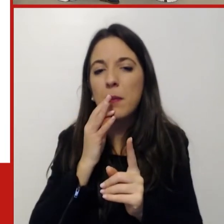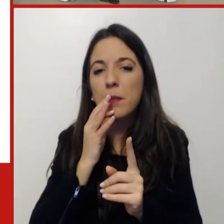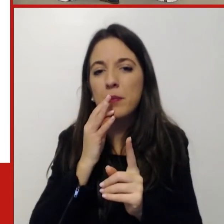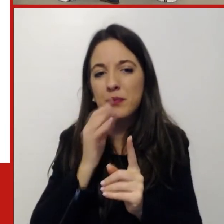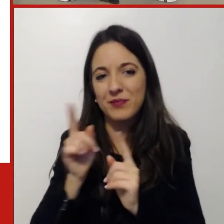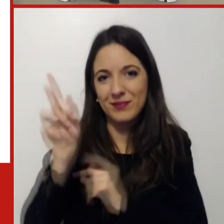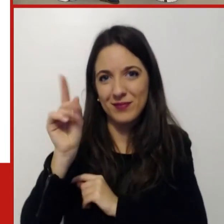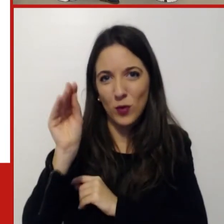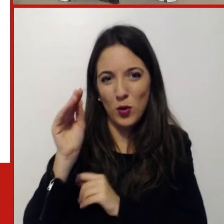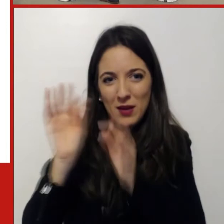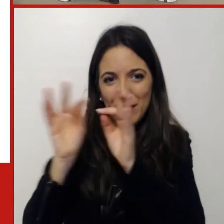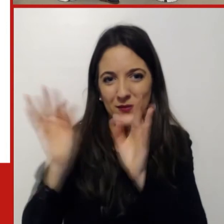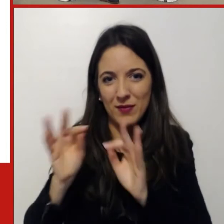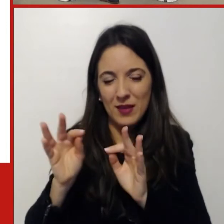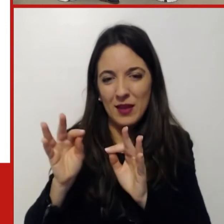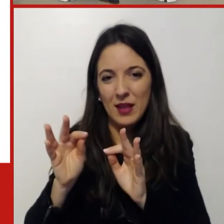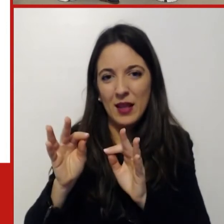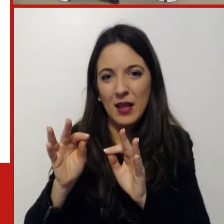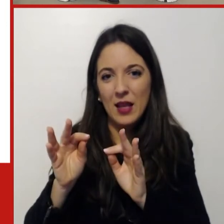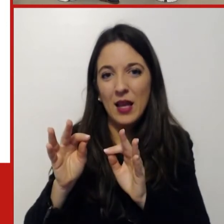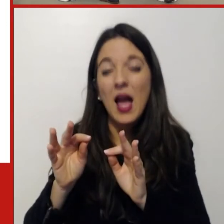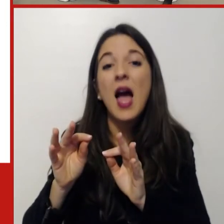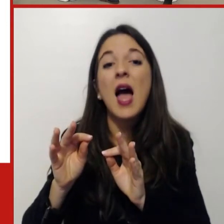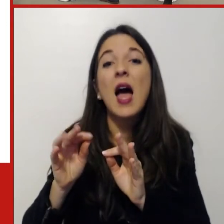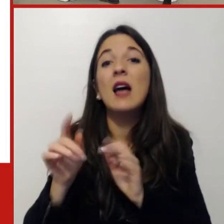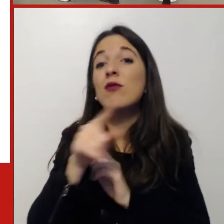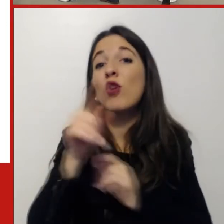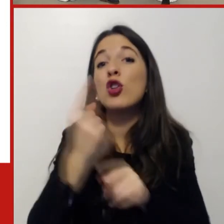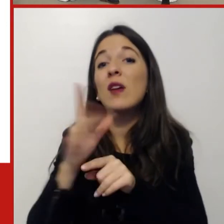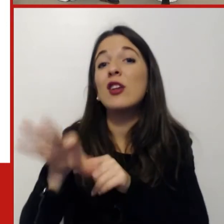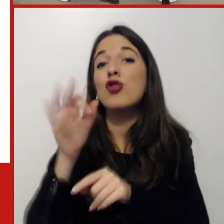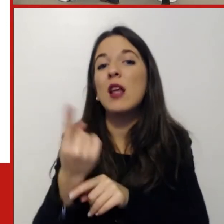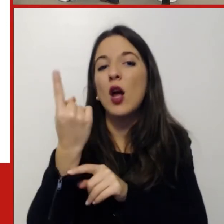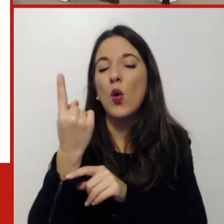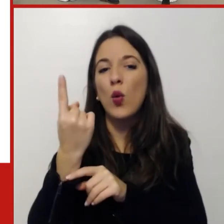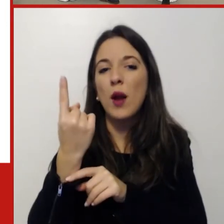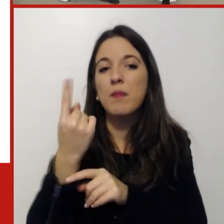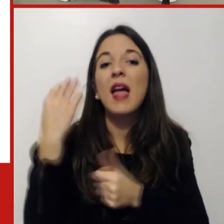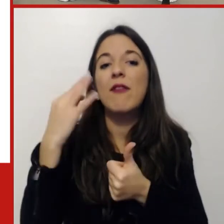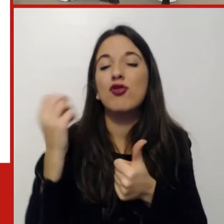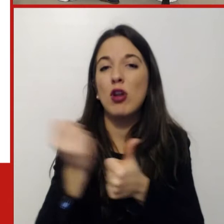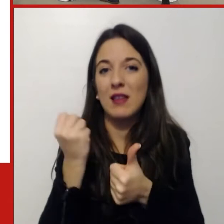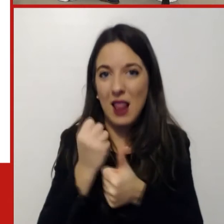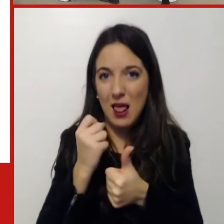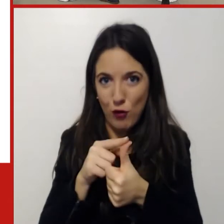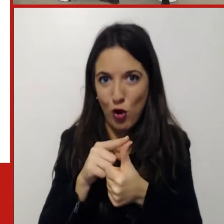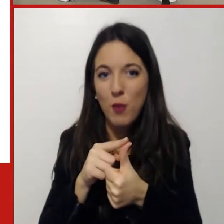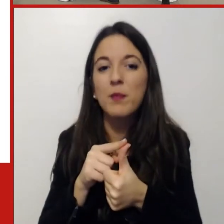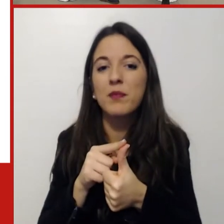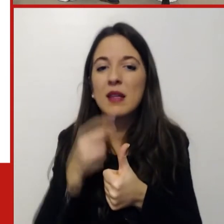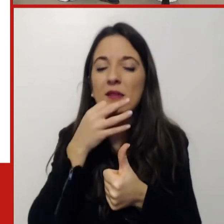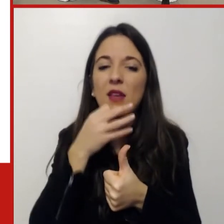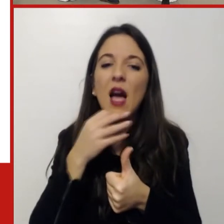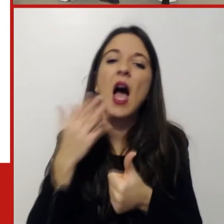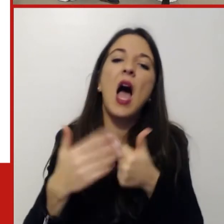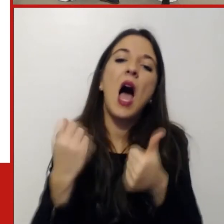'efficacia del lavoro del team sia migliorata? Vi chiediamo di sceglierne una solamente. Efficienza nel lavoro, velocità dello svolgere attività, quantità di